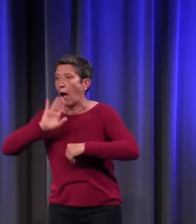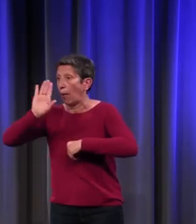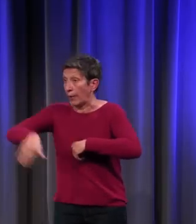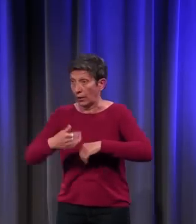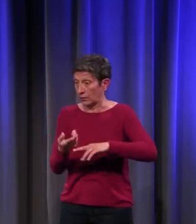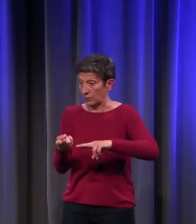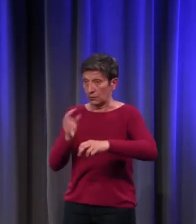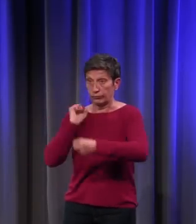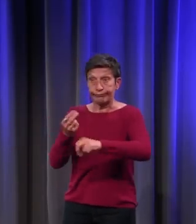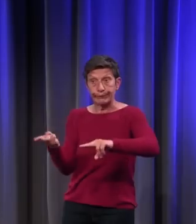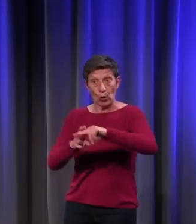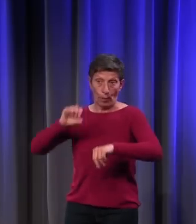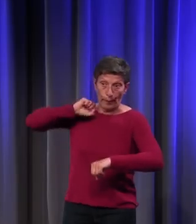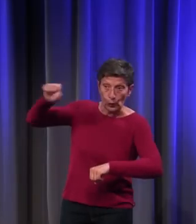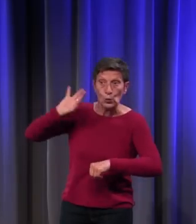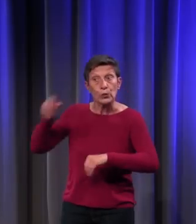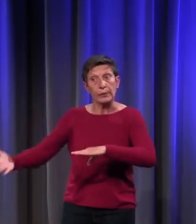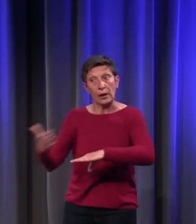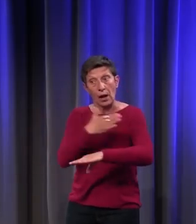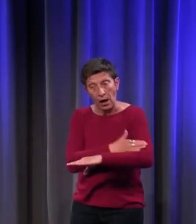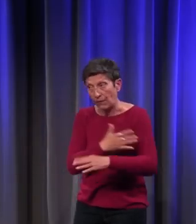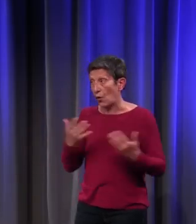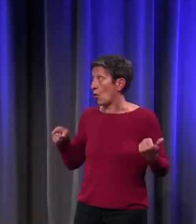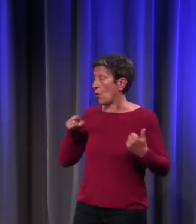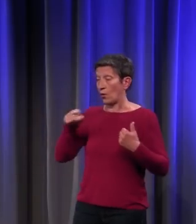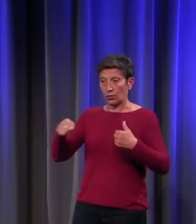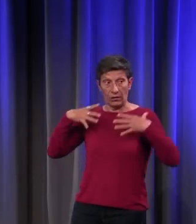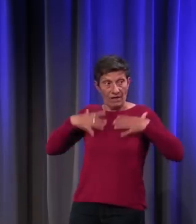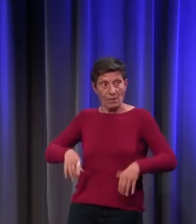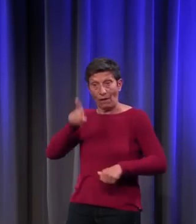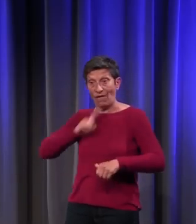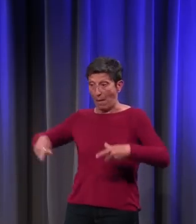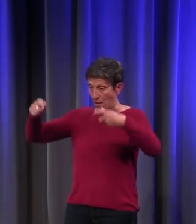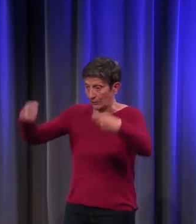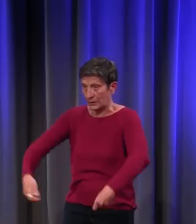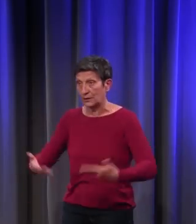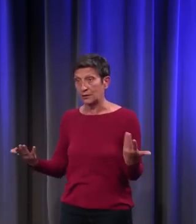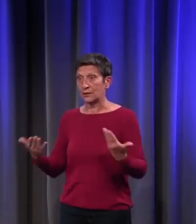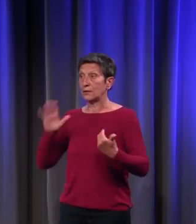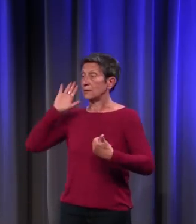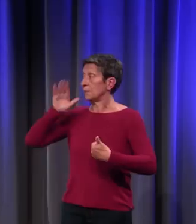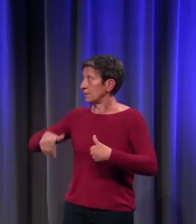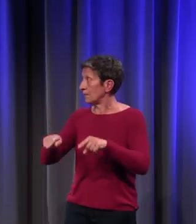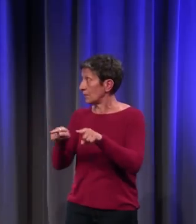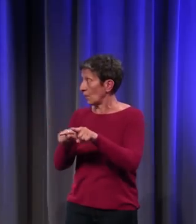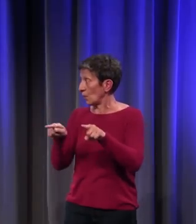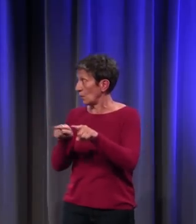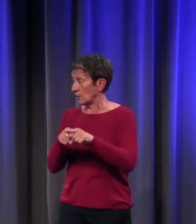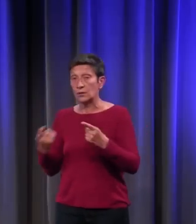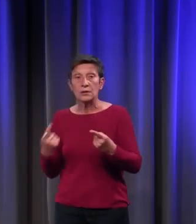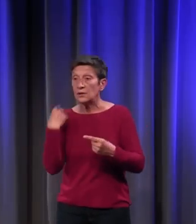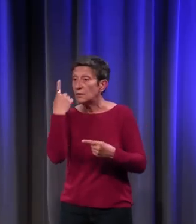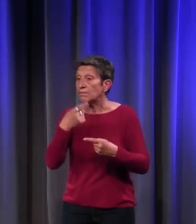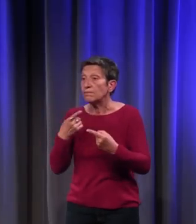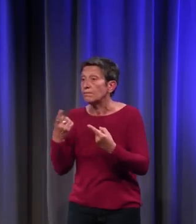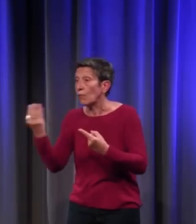'abord pendue, mais avant d'être pendue, on a demandé à ce qu'on l'habille avec des vêtements de femme, qu'elle soit mutilée aux mêmes endroits qu'elle avait